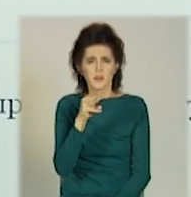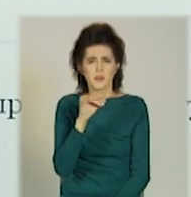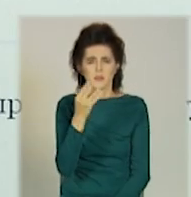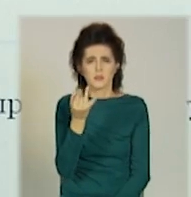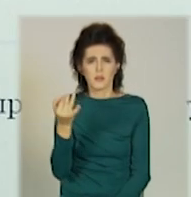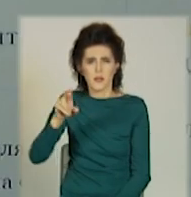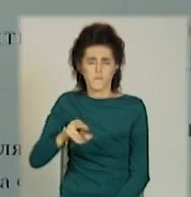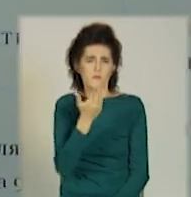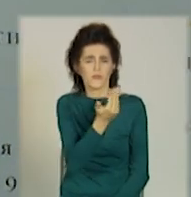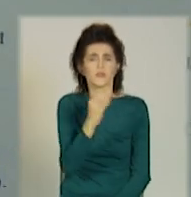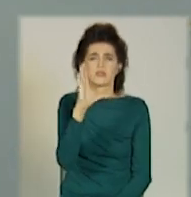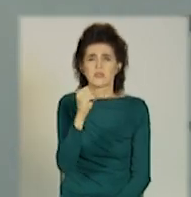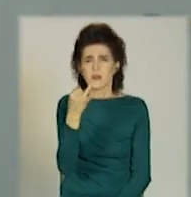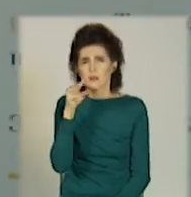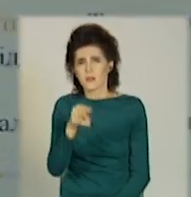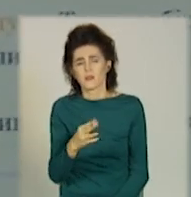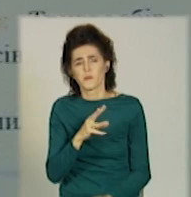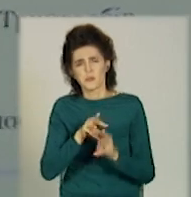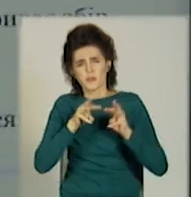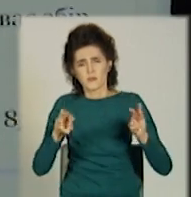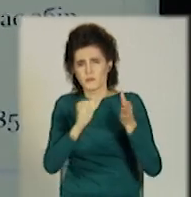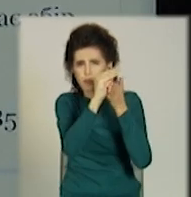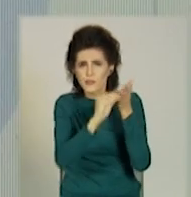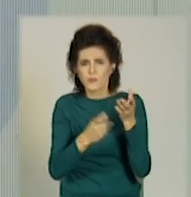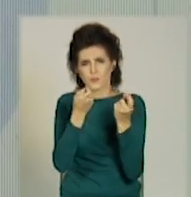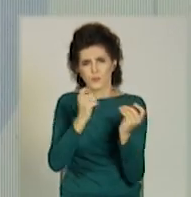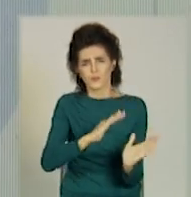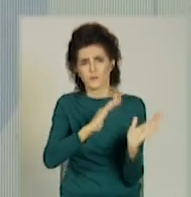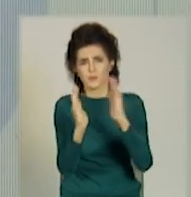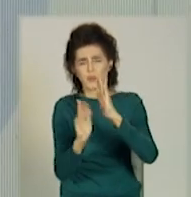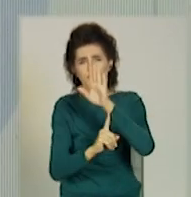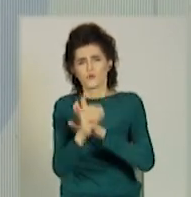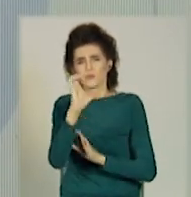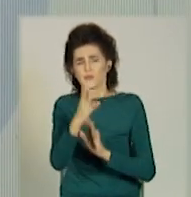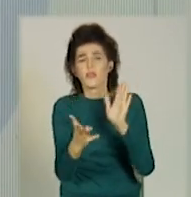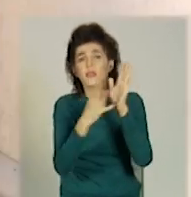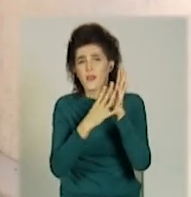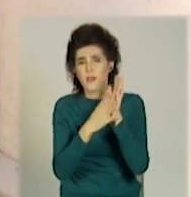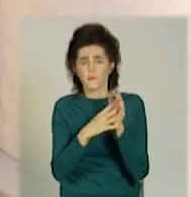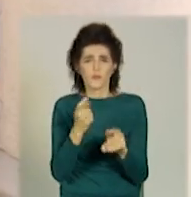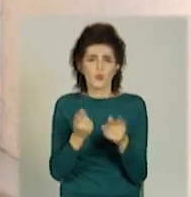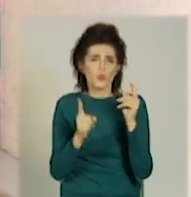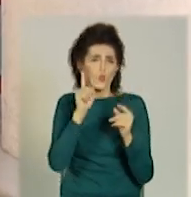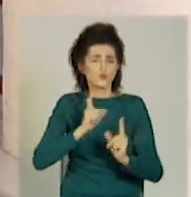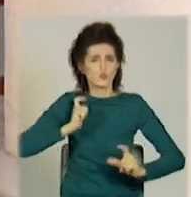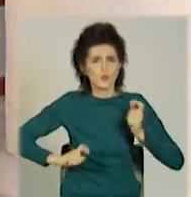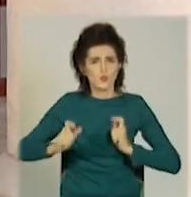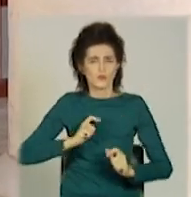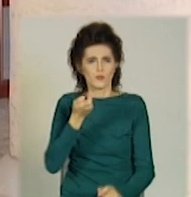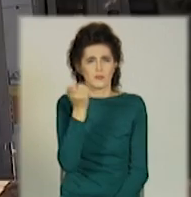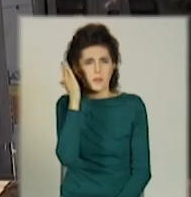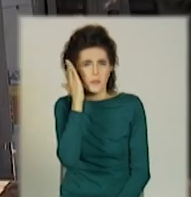на сайті президента за те, щоб в українських вишах пари розпочинались о дев'ятій годині. Мовляв, тоді студенти не просплять